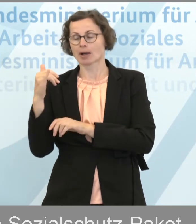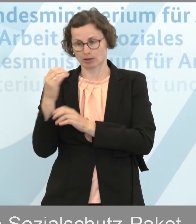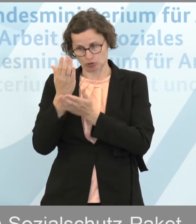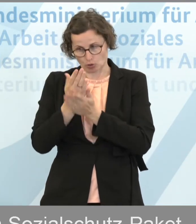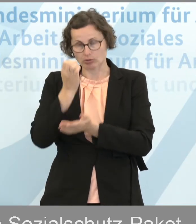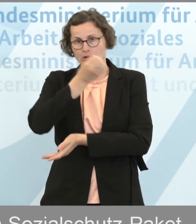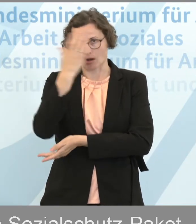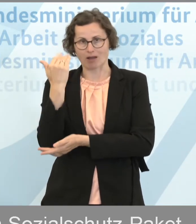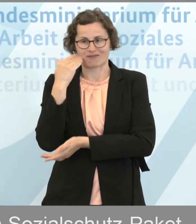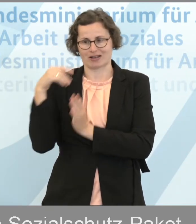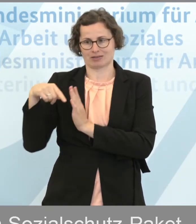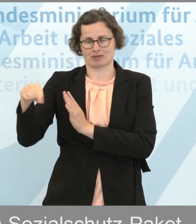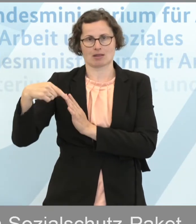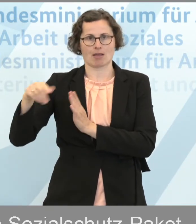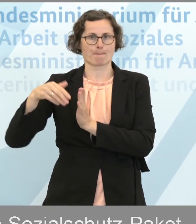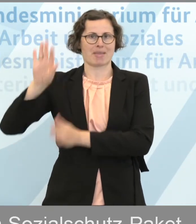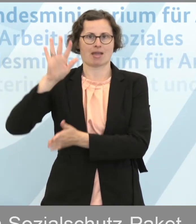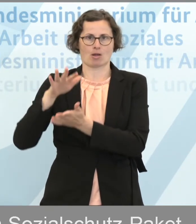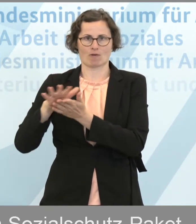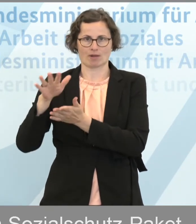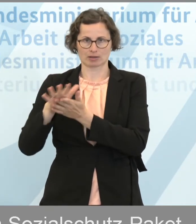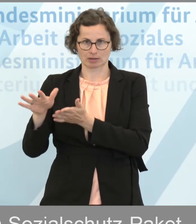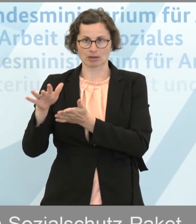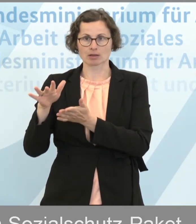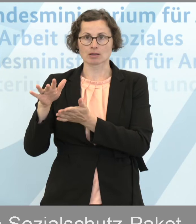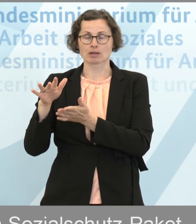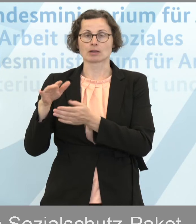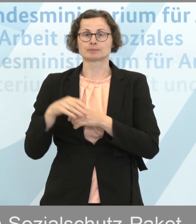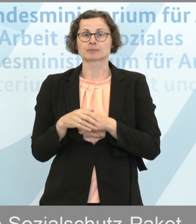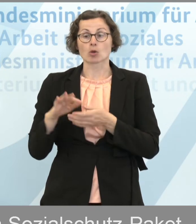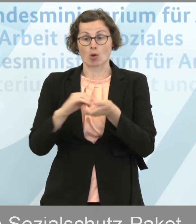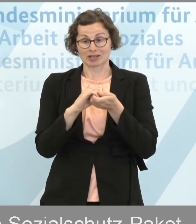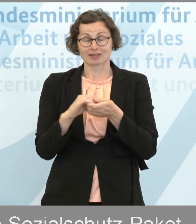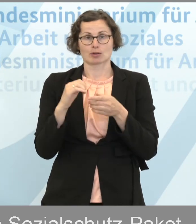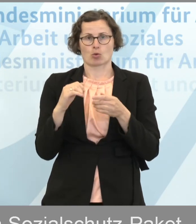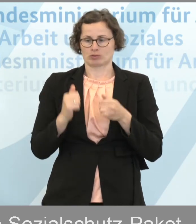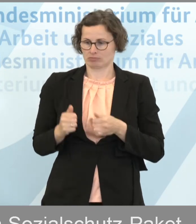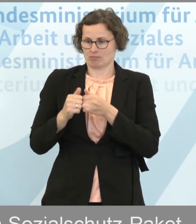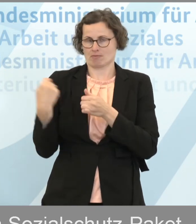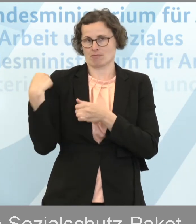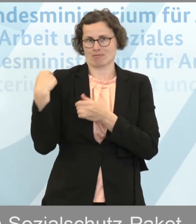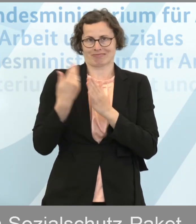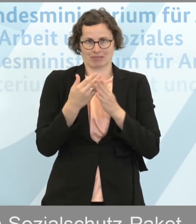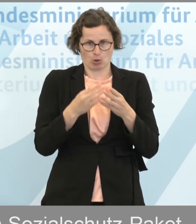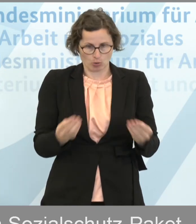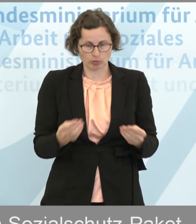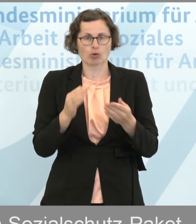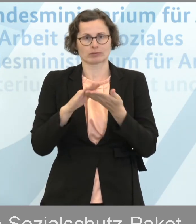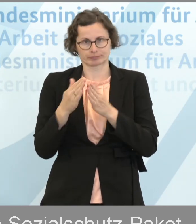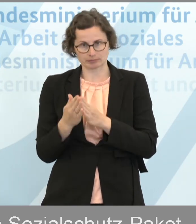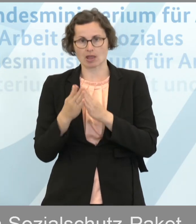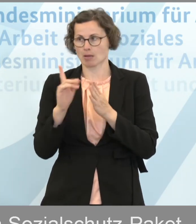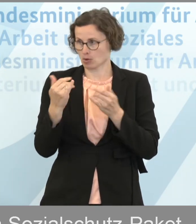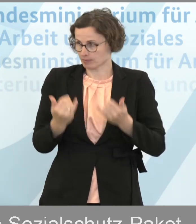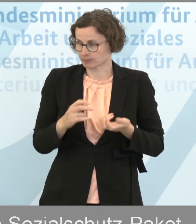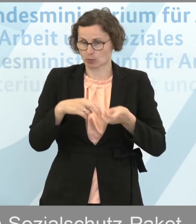der Tatsache geschuldet ist, dass die Koalitionsspitzen sich auf diese Lösung verständigt haben, die ich aber umsetze. Und so wie ich